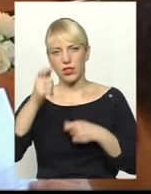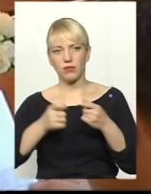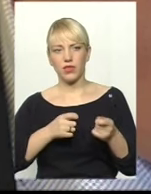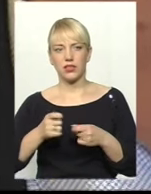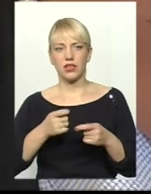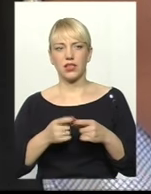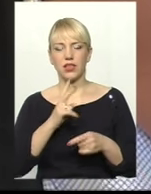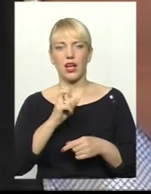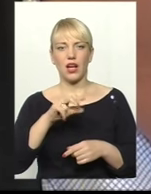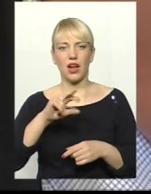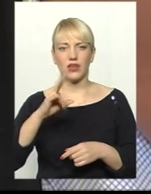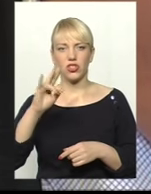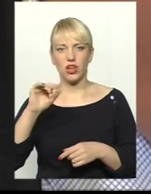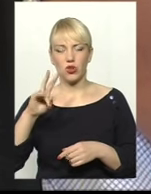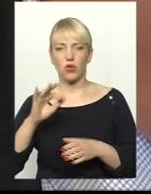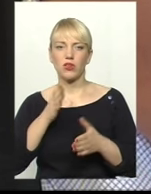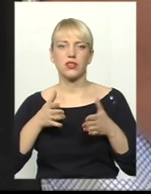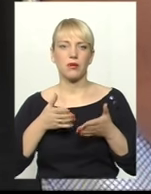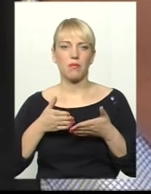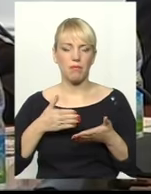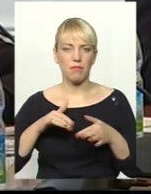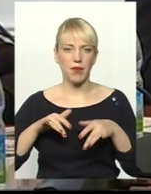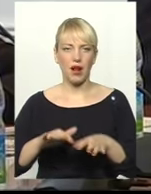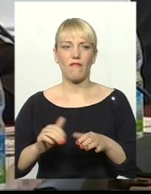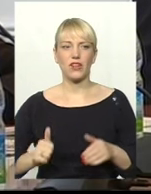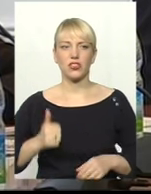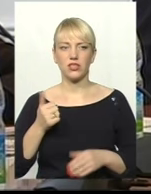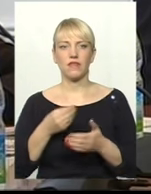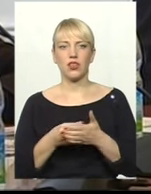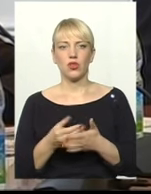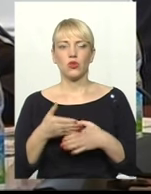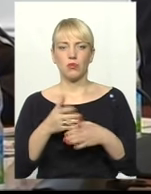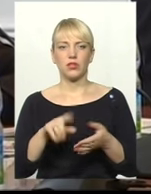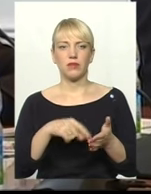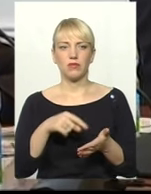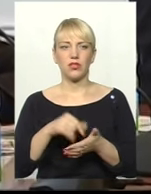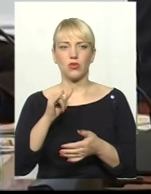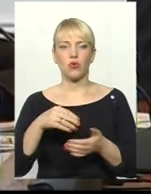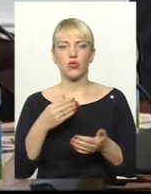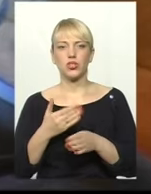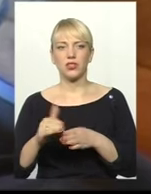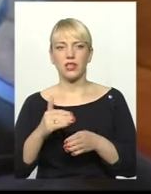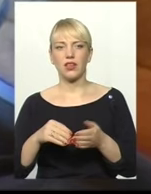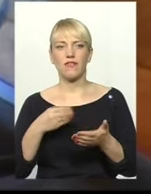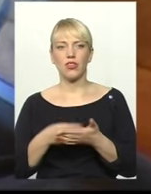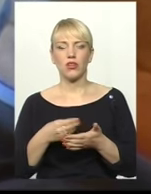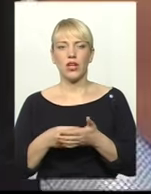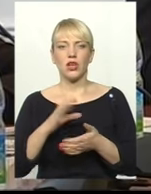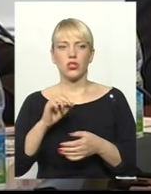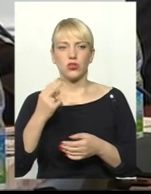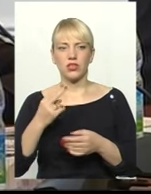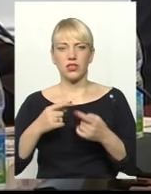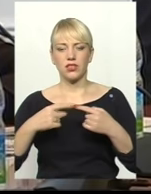Володимира Кальніченка, справа честі обласних обранців фінансово допомогти місту у частині фінансування соцсфери Нетішина.